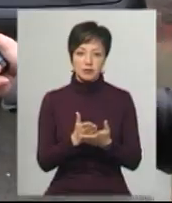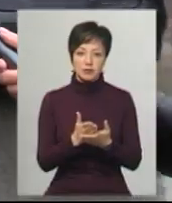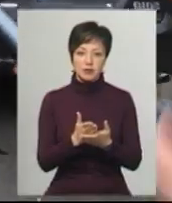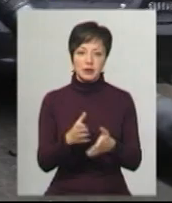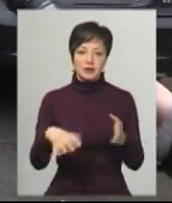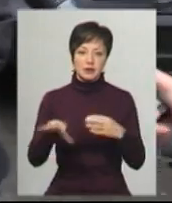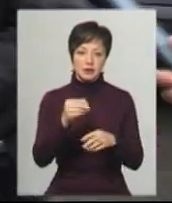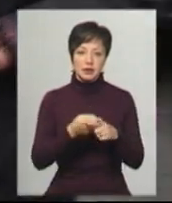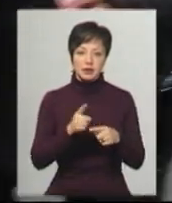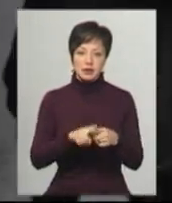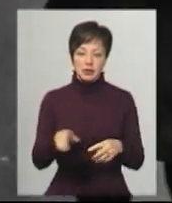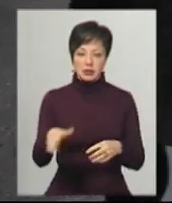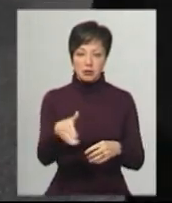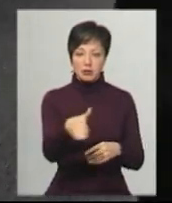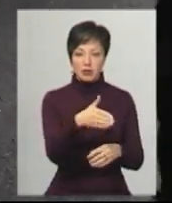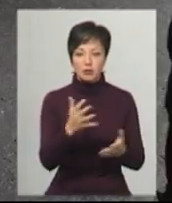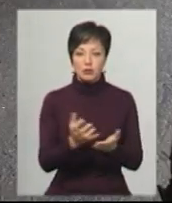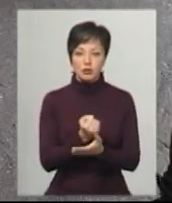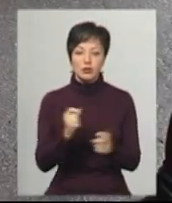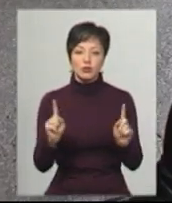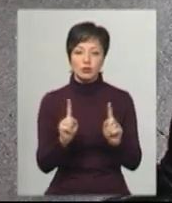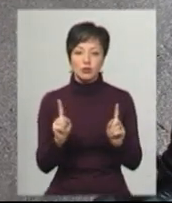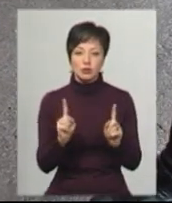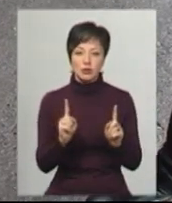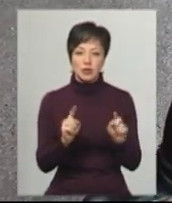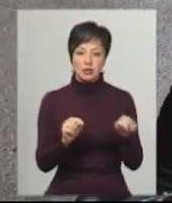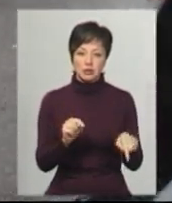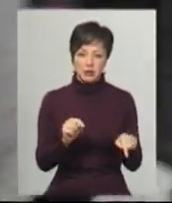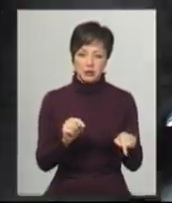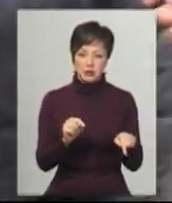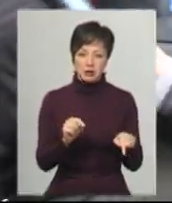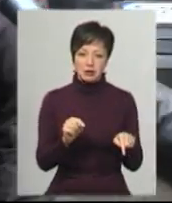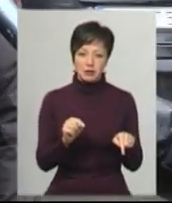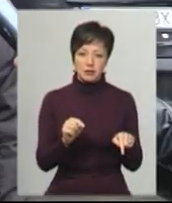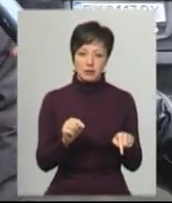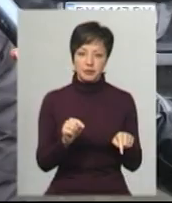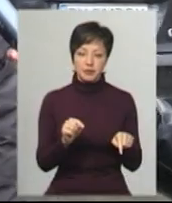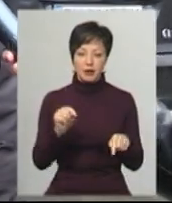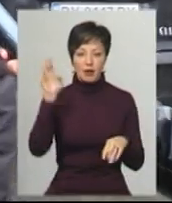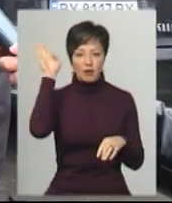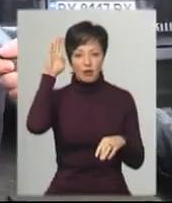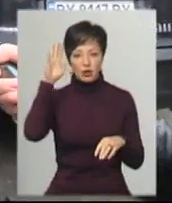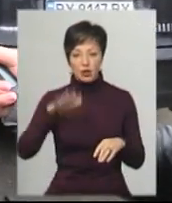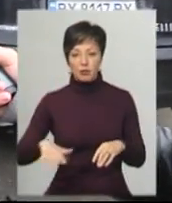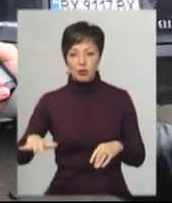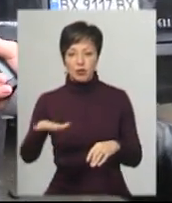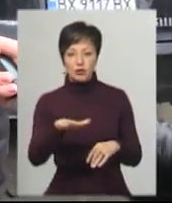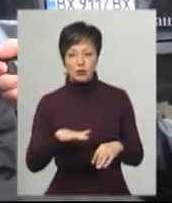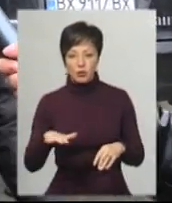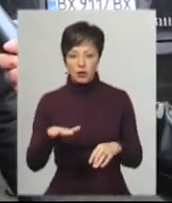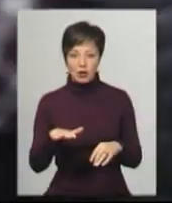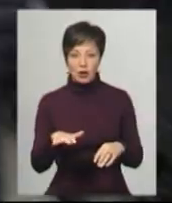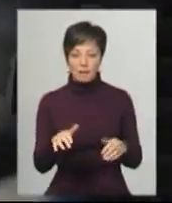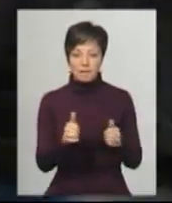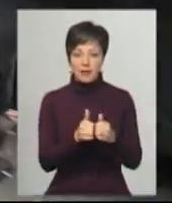Оце все. Замітаєш, тако виходить, що звідси вода йде по території під самі